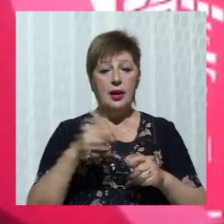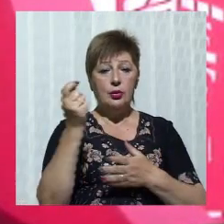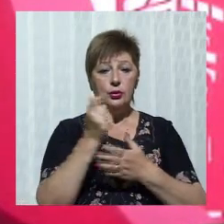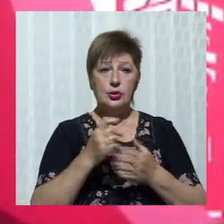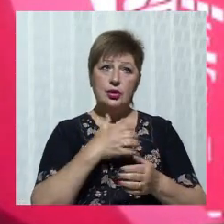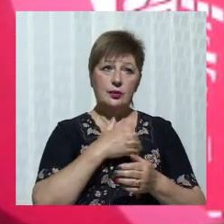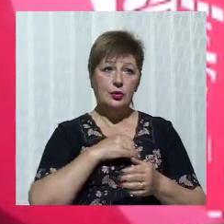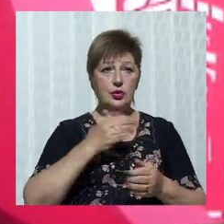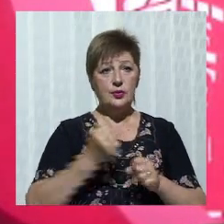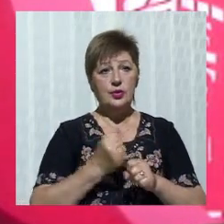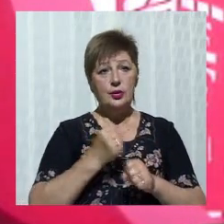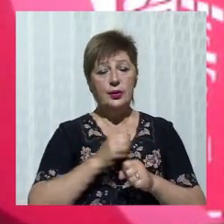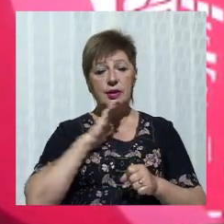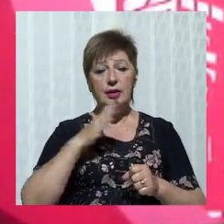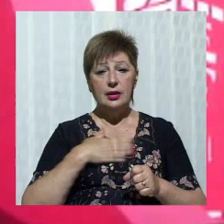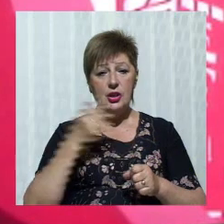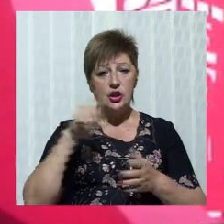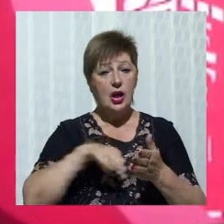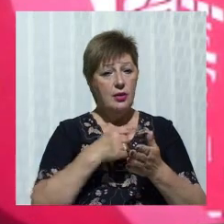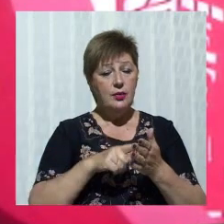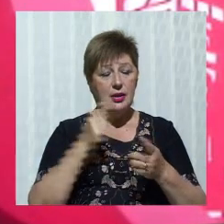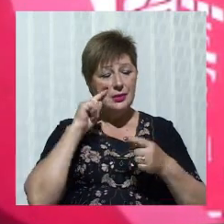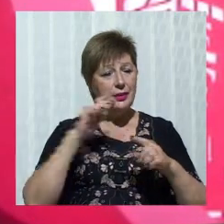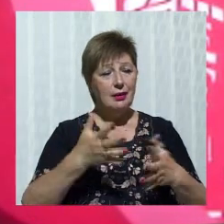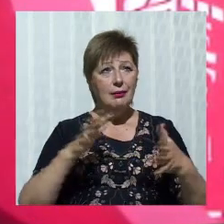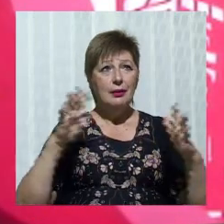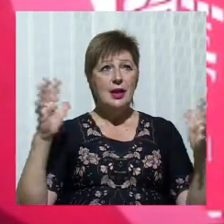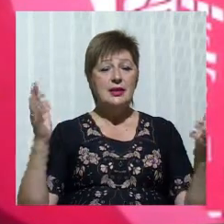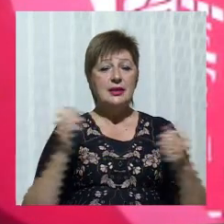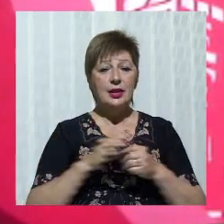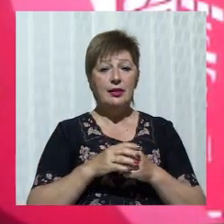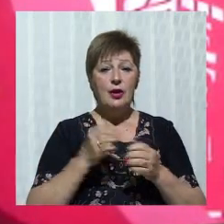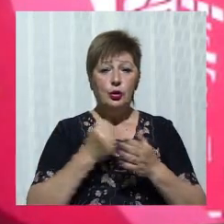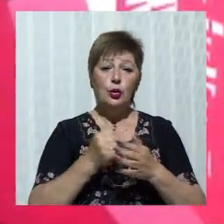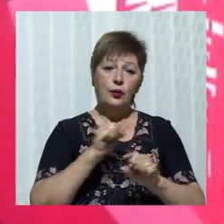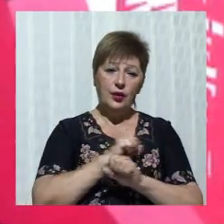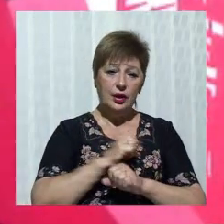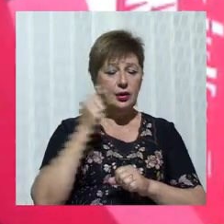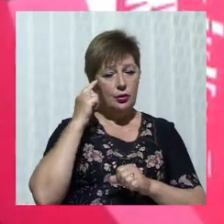яскравішим, перетворити його з культурного боку. До вихідних, думаю, закінчимо.